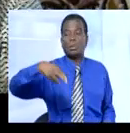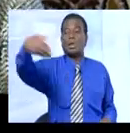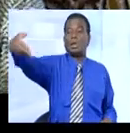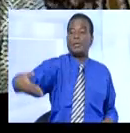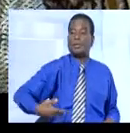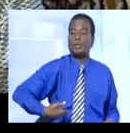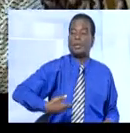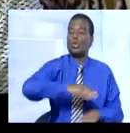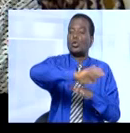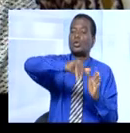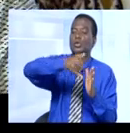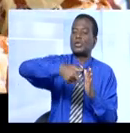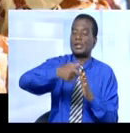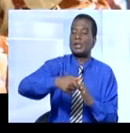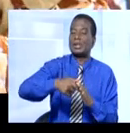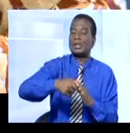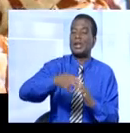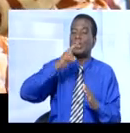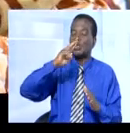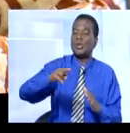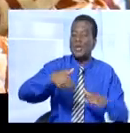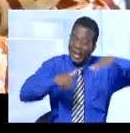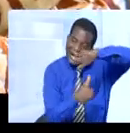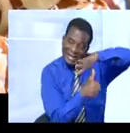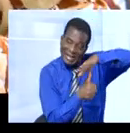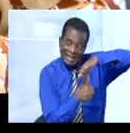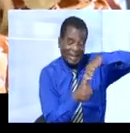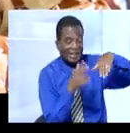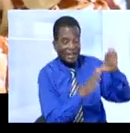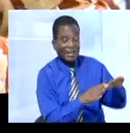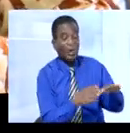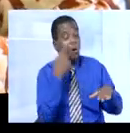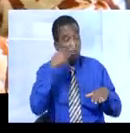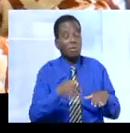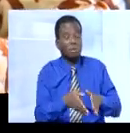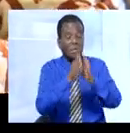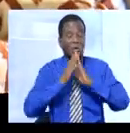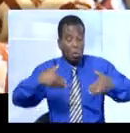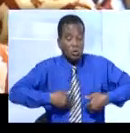tous ceux qui tapissent dans l'ombre derrière, qui se cachent pour manipuler les jeunes